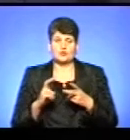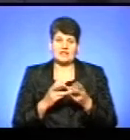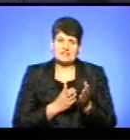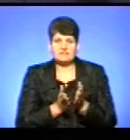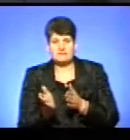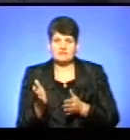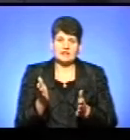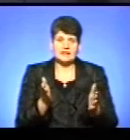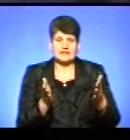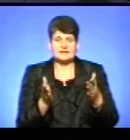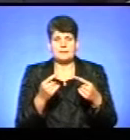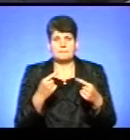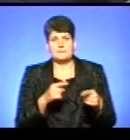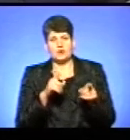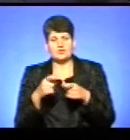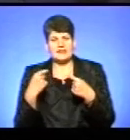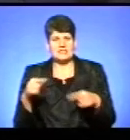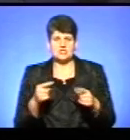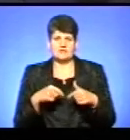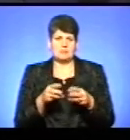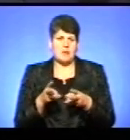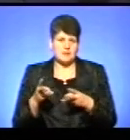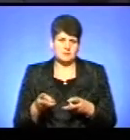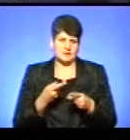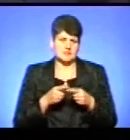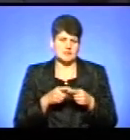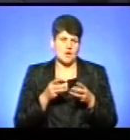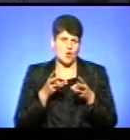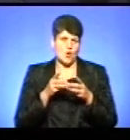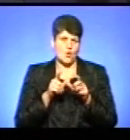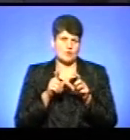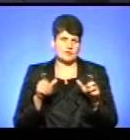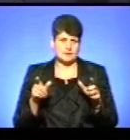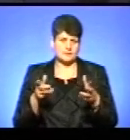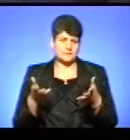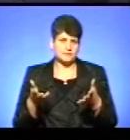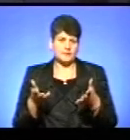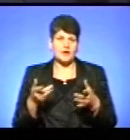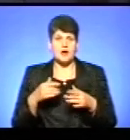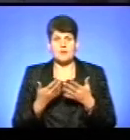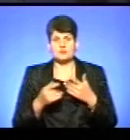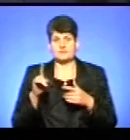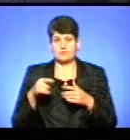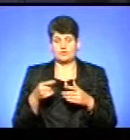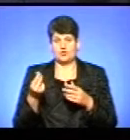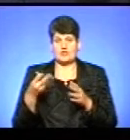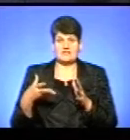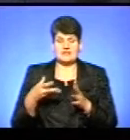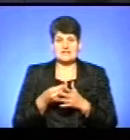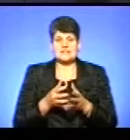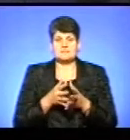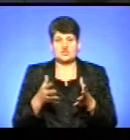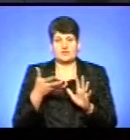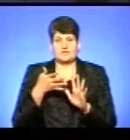з переходом на якісь інші відпалива на тих котлах або з вимогою до інвестора збільшити видатки на